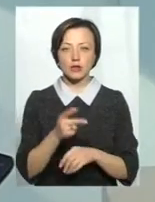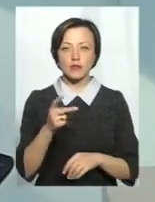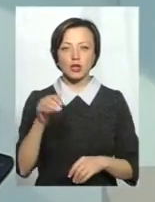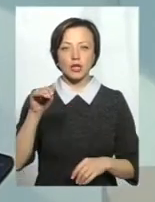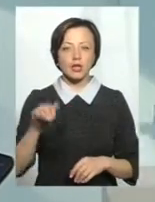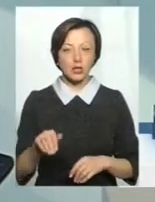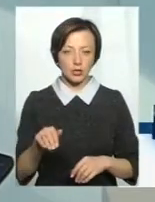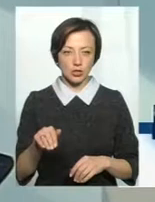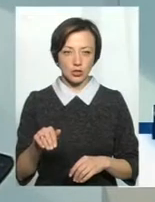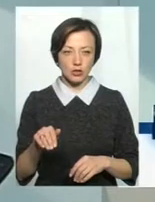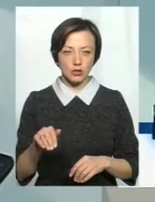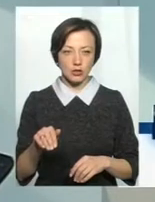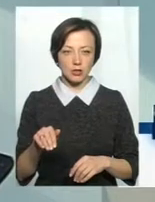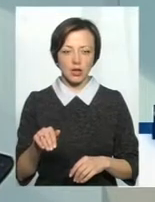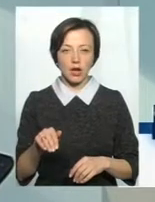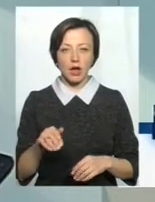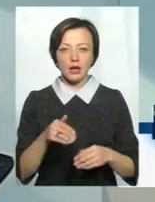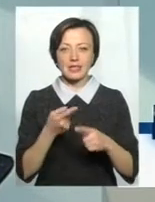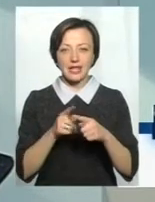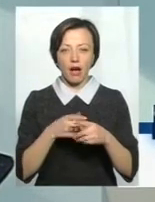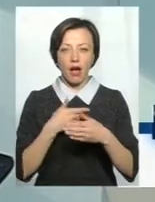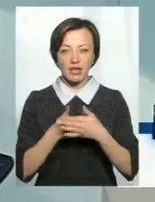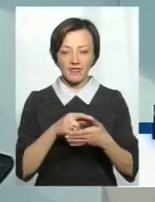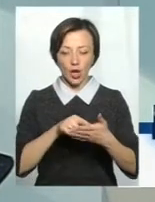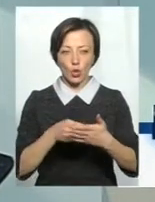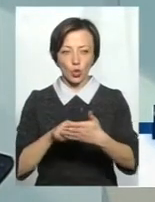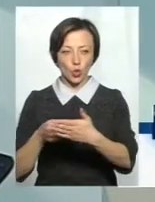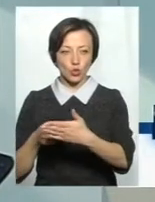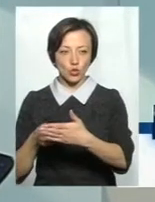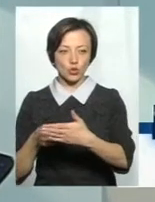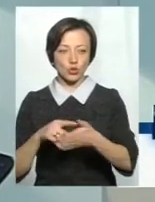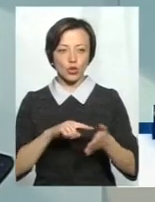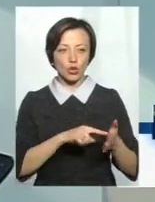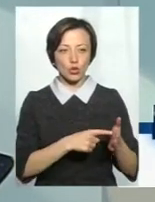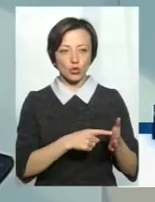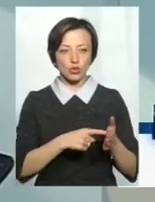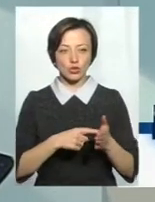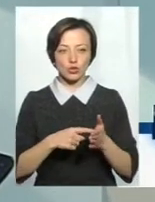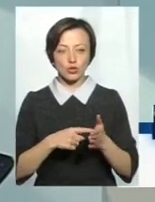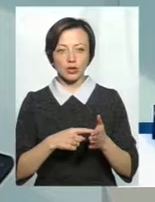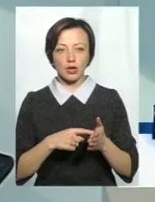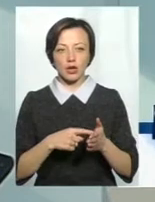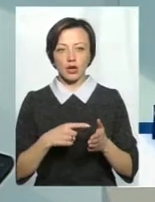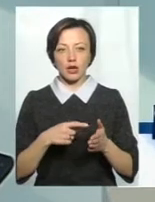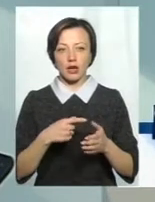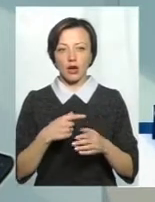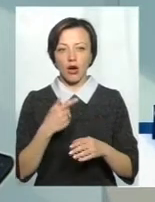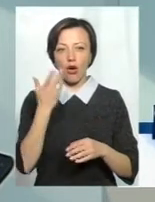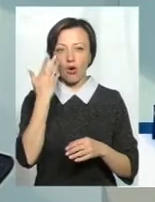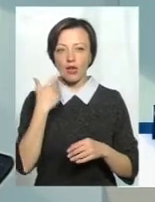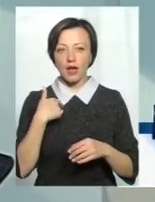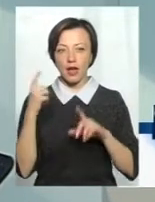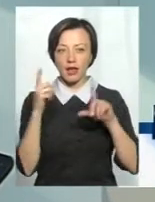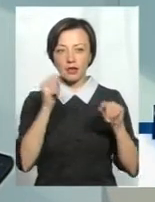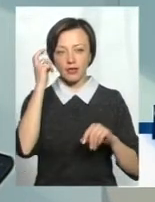тисячі біологічно активних точок. Коли я їду в Київ на переатестацію, я мушу знати 360